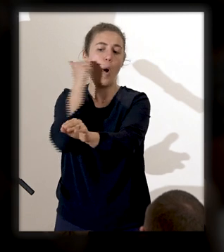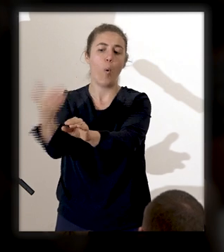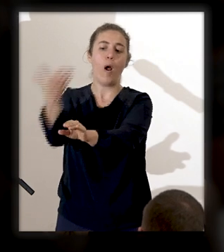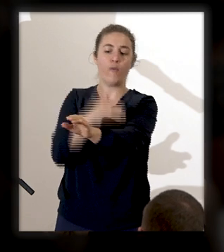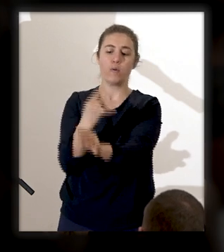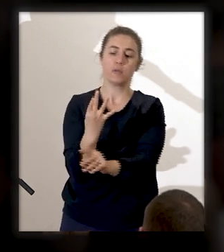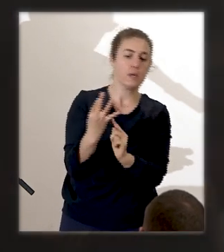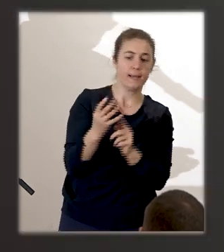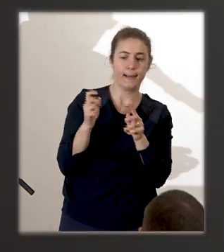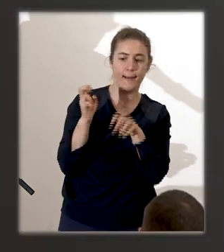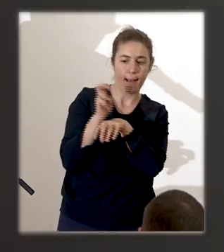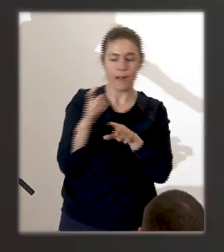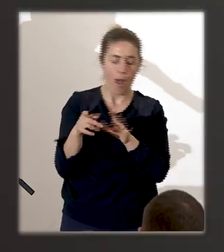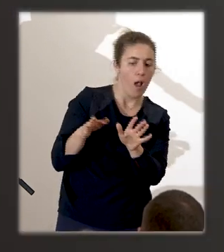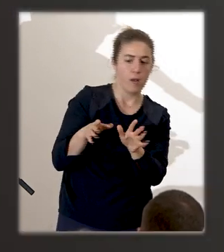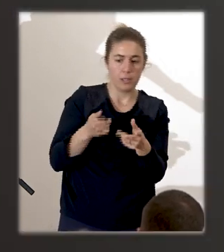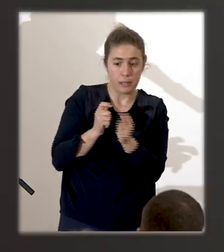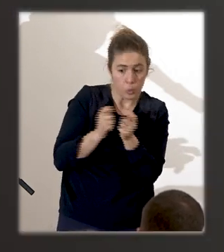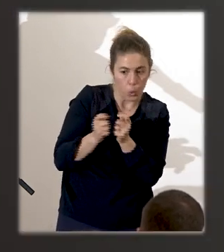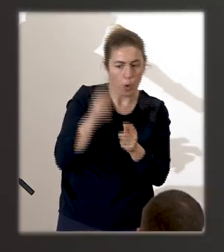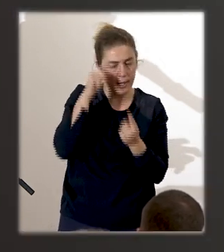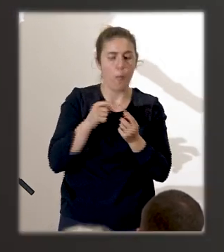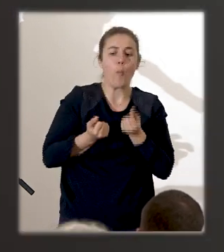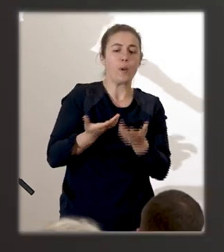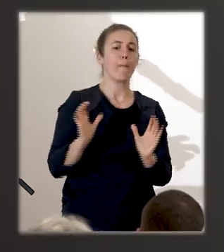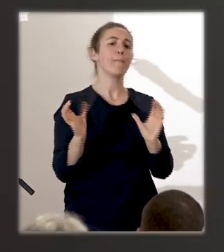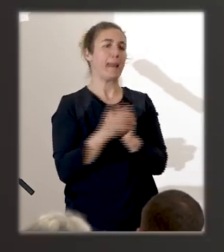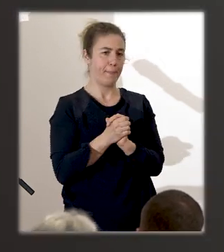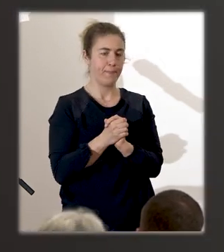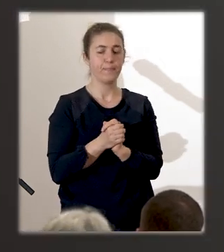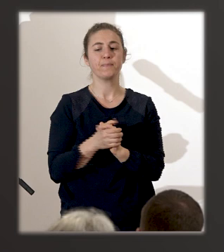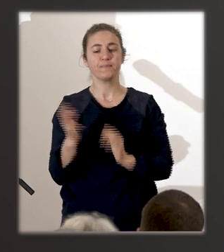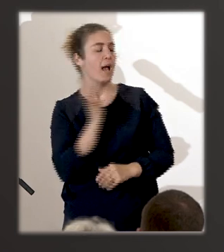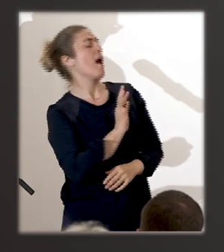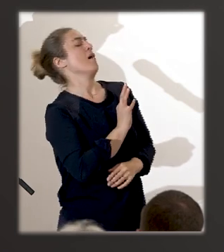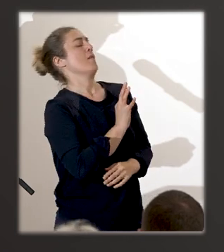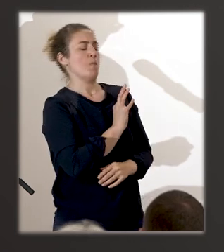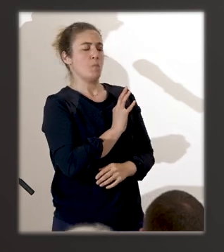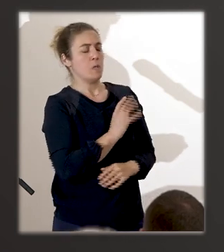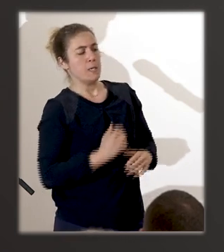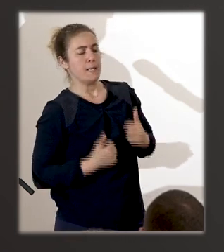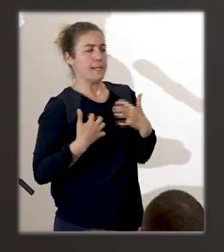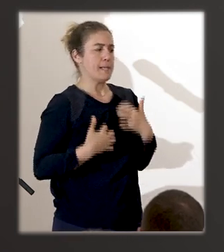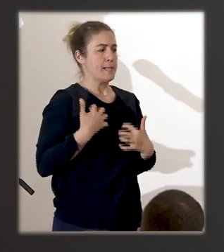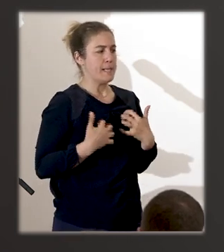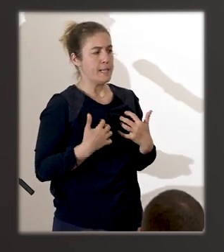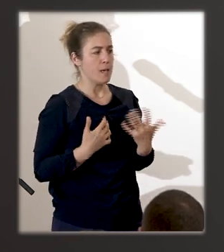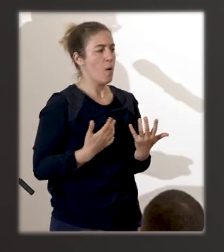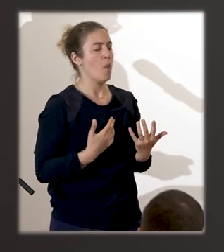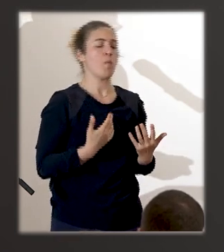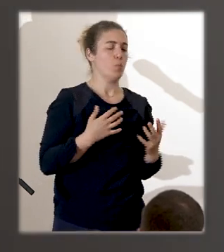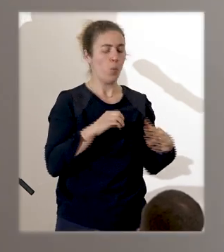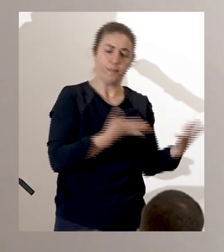de paix. Les interlocuteurs, méfiants, laissèrent tout de même les anglais continuer leur